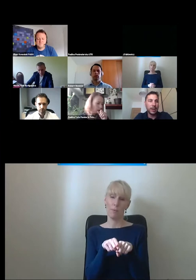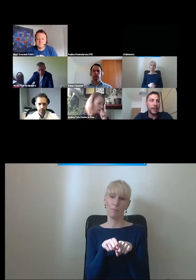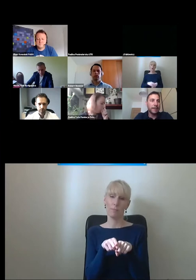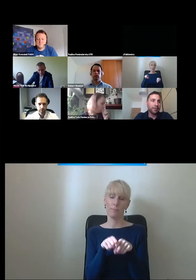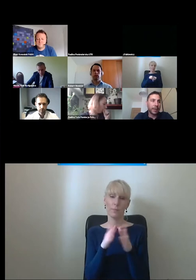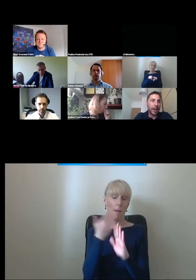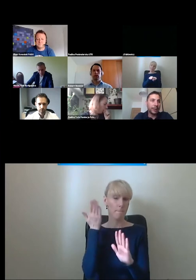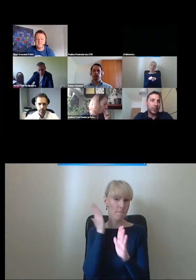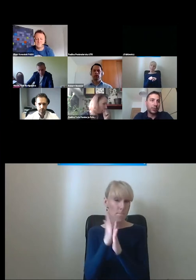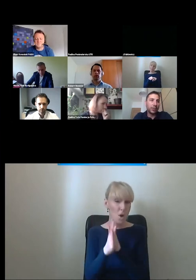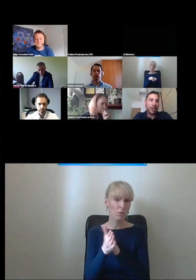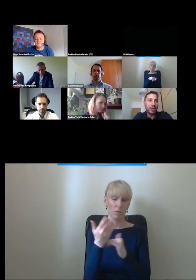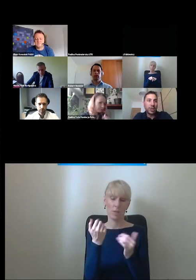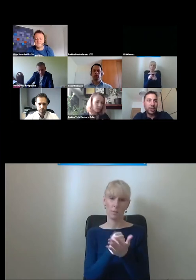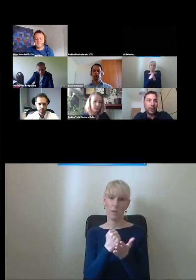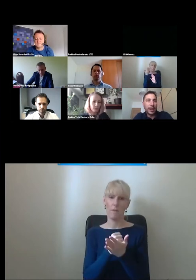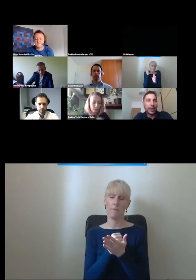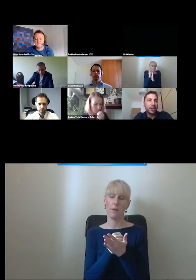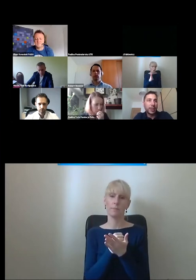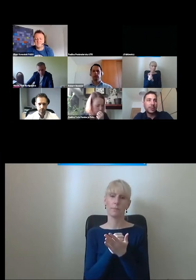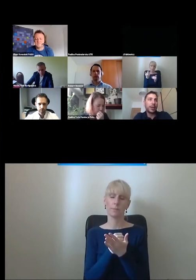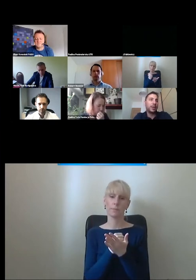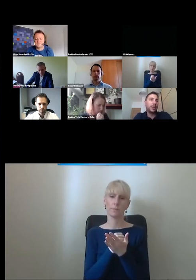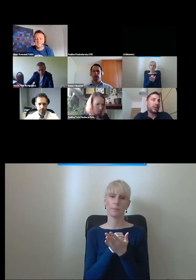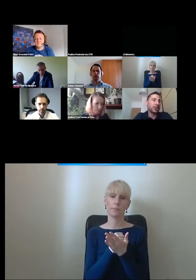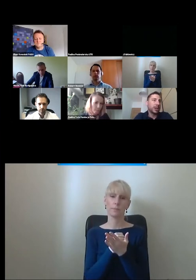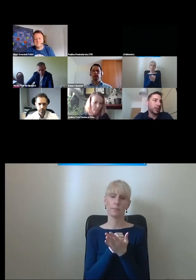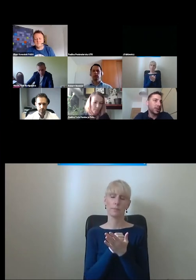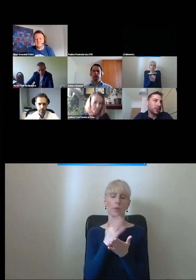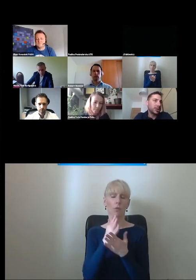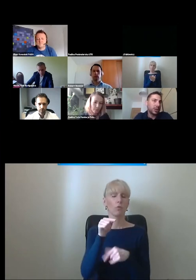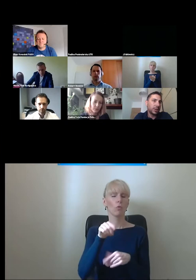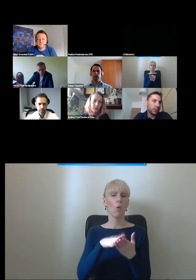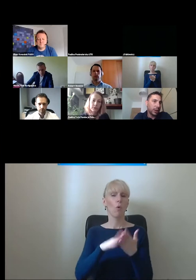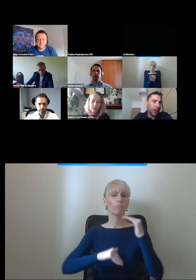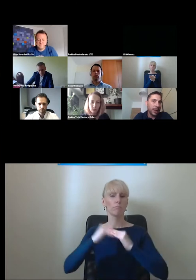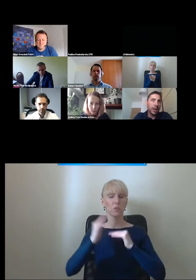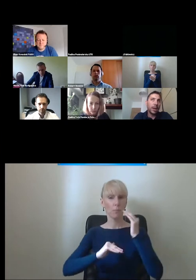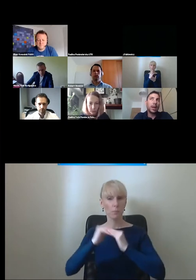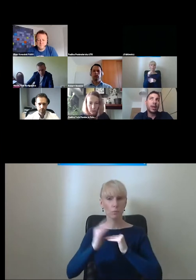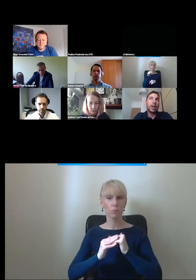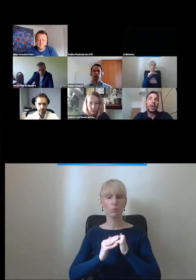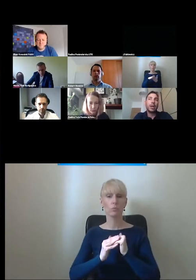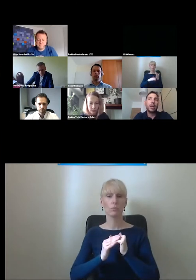prosta, że albo są to przejścia, które w jakiejś perspektywie można zakładać, że się przebuduje,